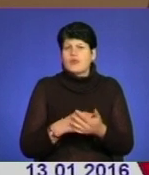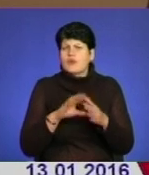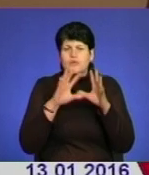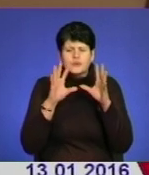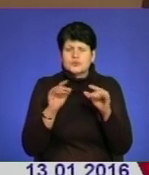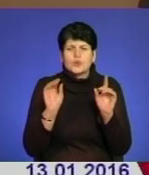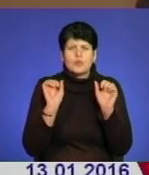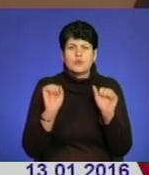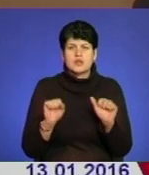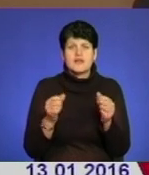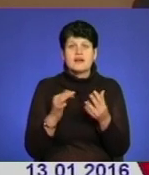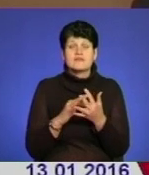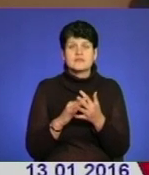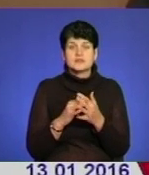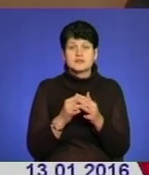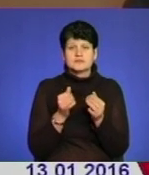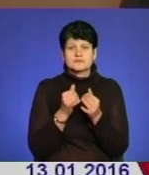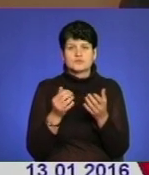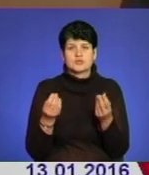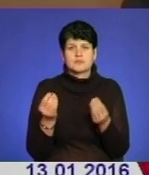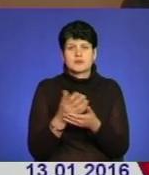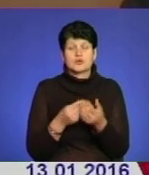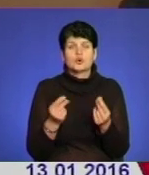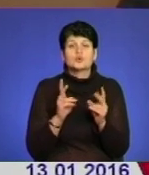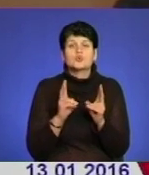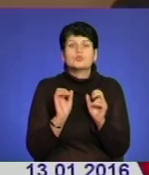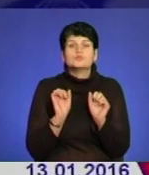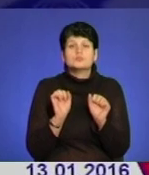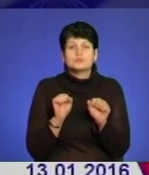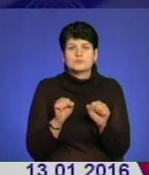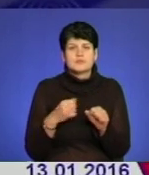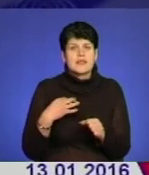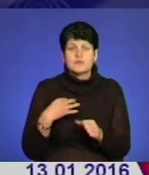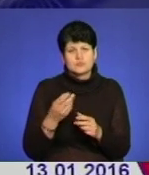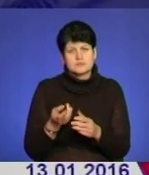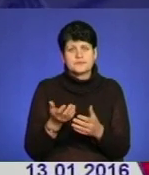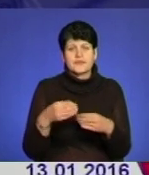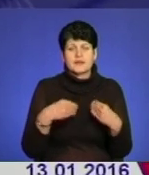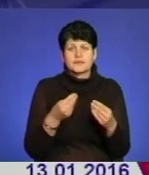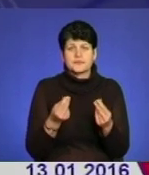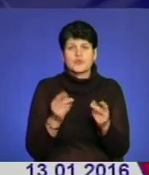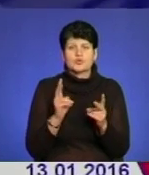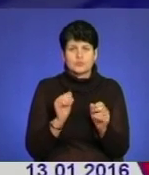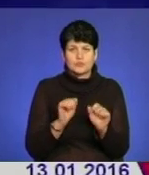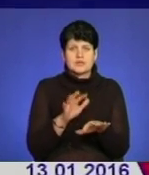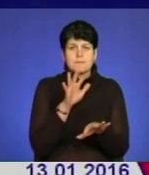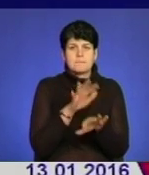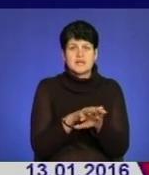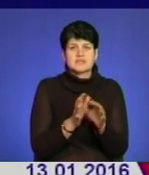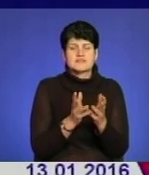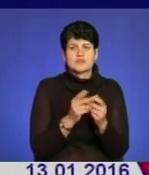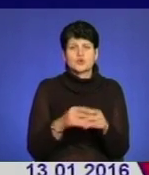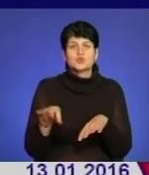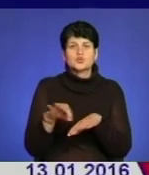Веселі такі кошти зібрати. І прошу, хто не байдужий. Охочі допомогти можуть надсилати гроші на банківський рахунок